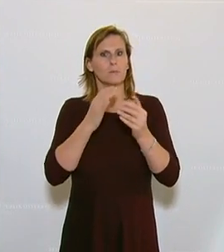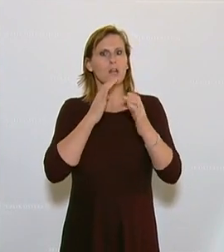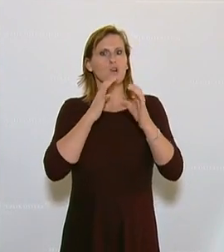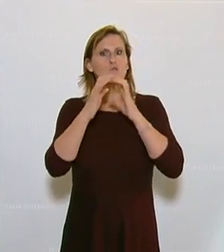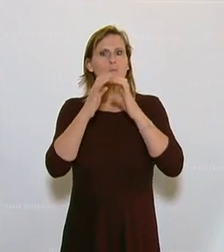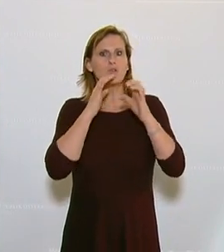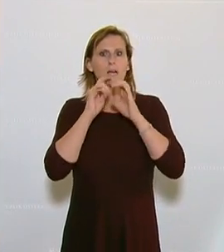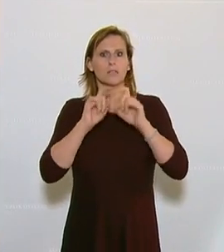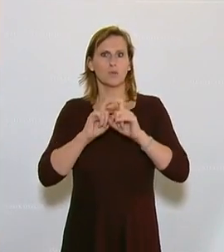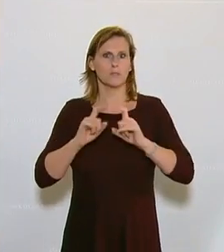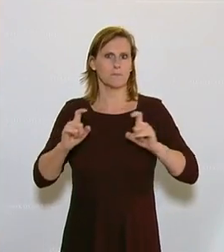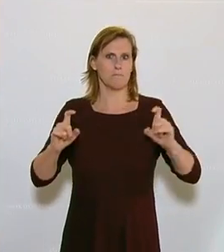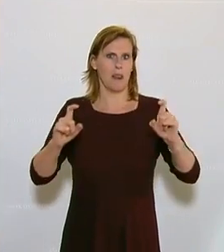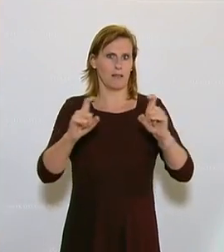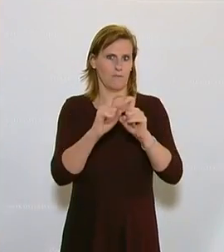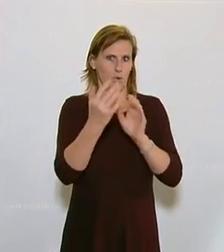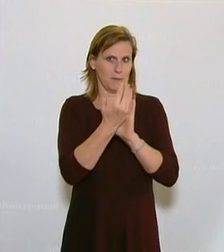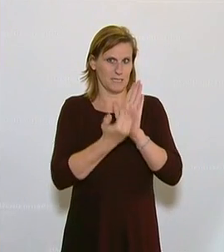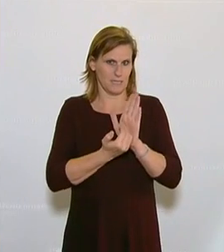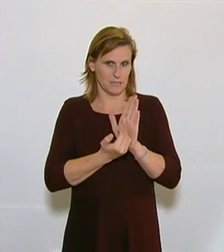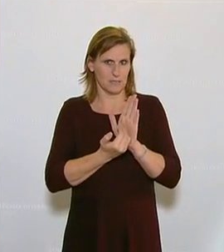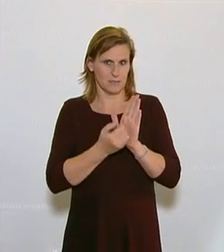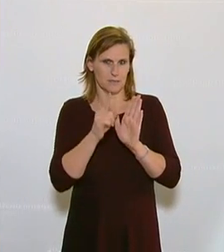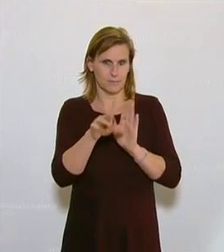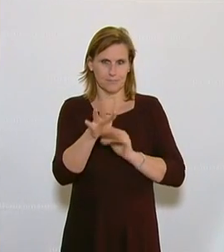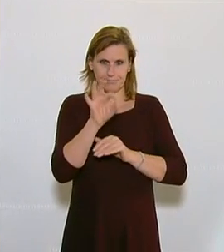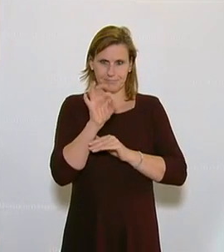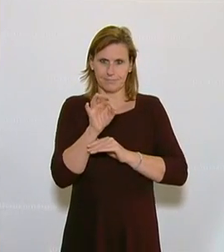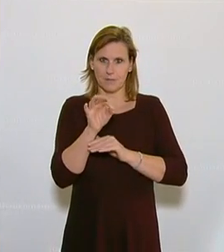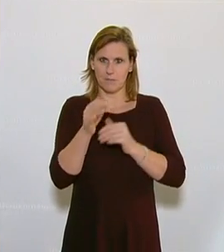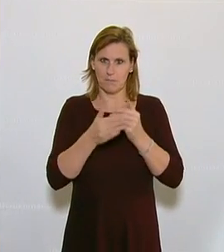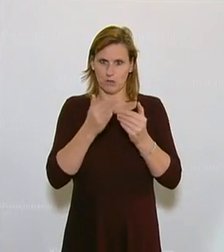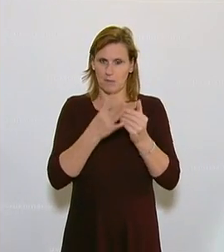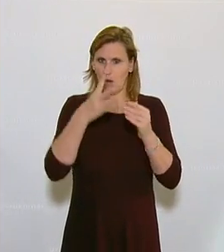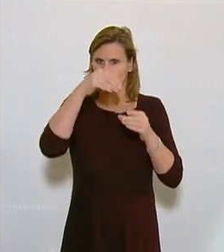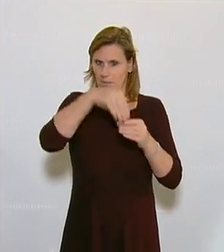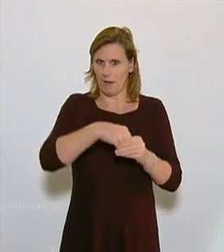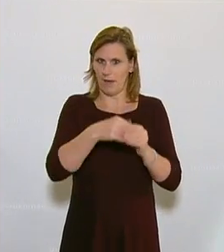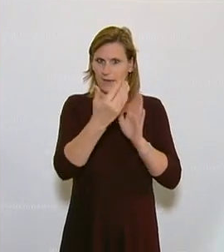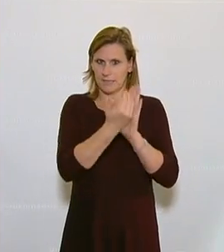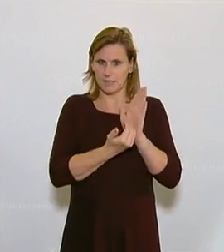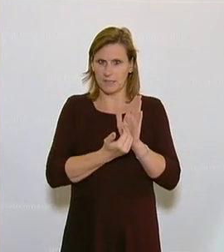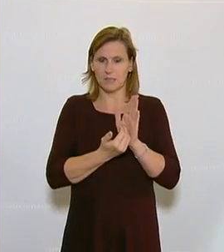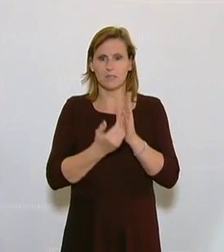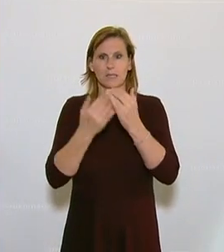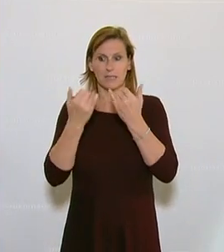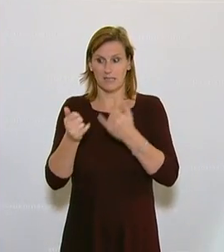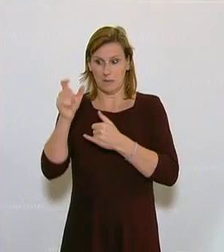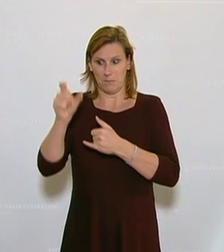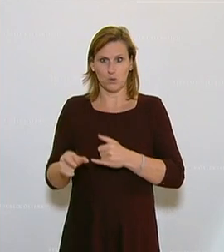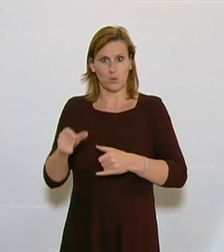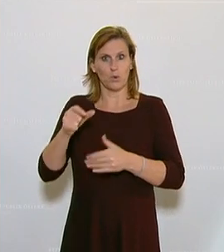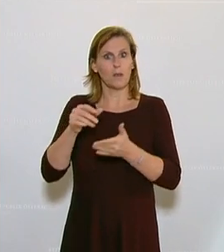Kommunikationsplattformgesetz. Ein Kernstück dieses ganzen Pakets. Da meldet jetzt ein Nutzer,